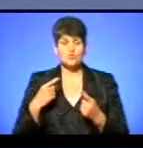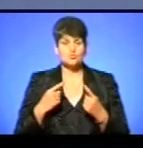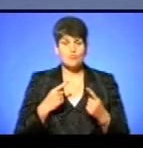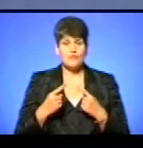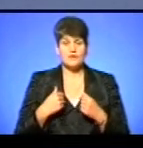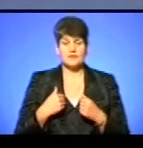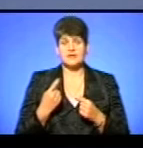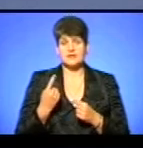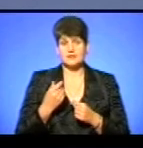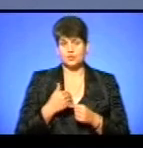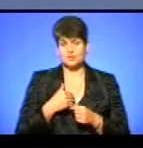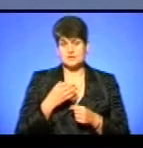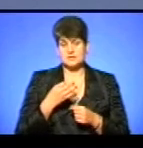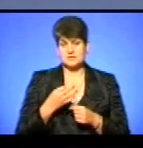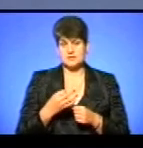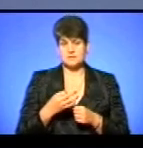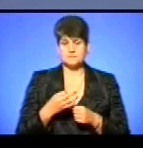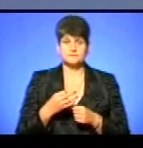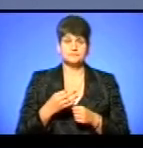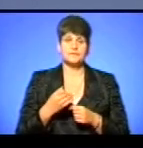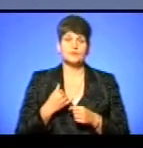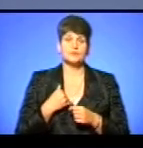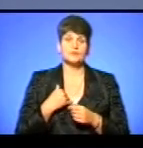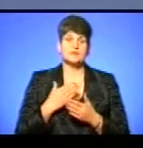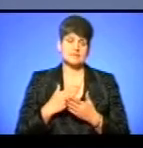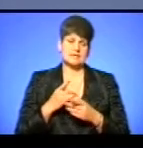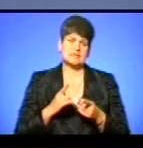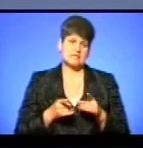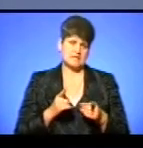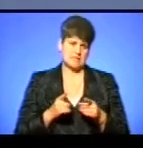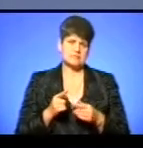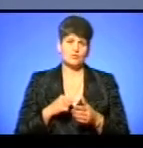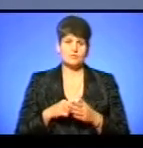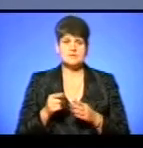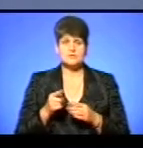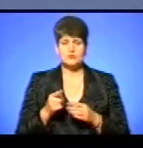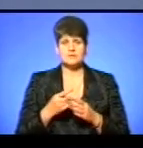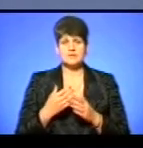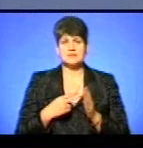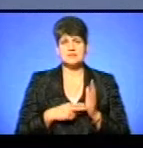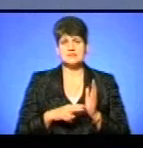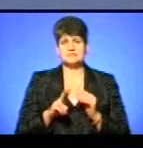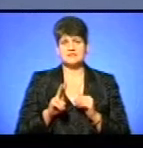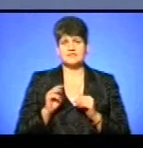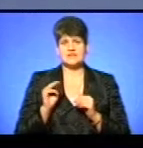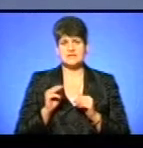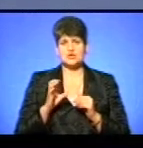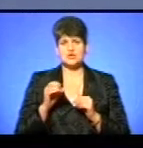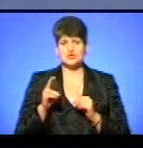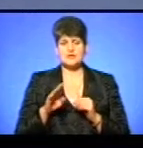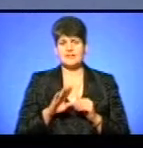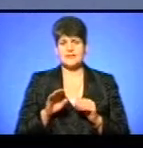лише єдине, хочу сказати, що в нас є дійсно в місті Тернополі в межах 72 тисячі соціально